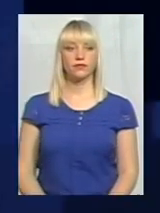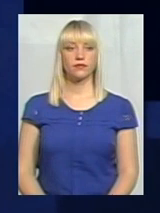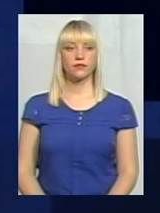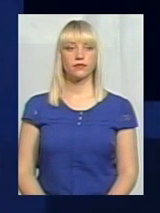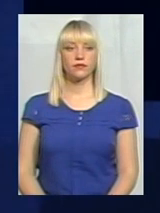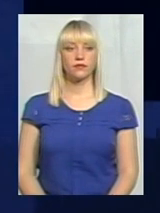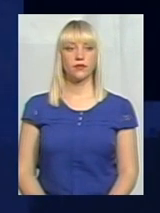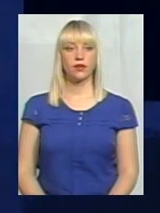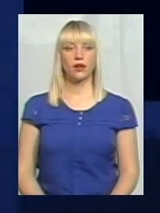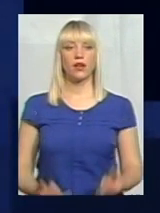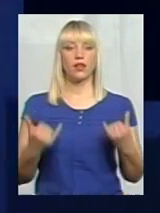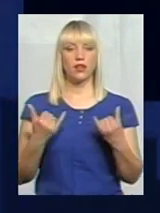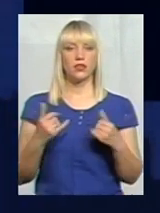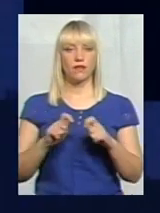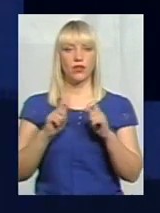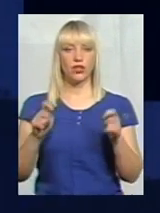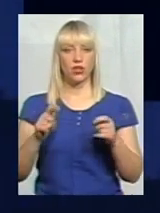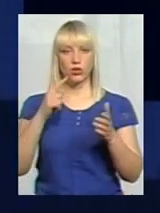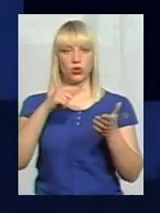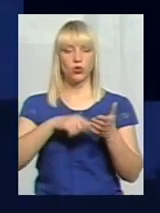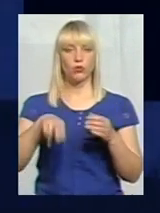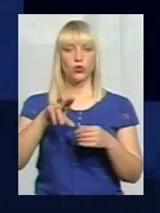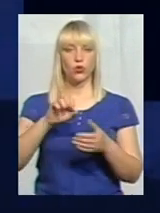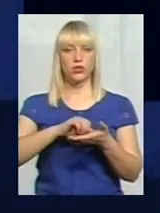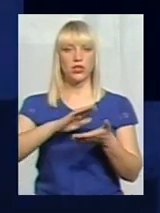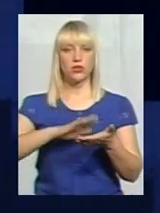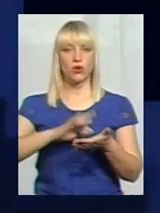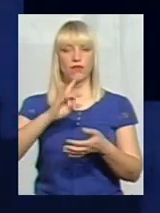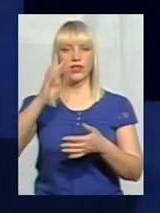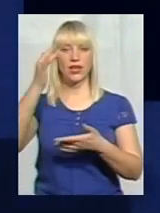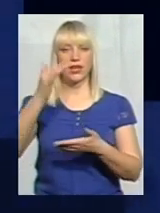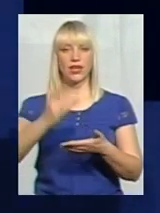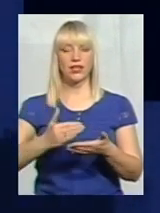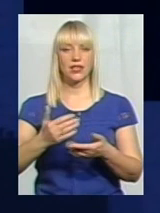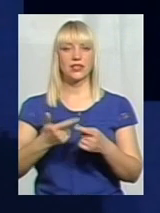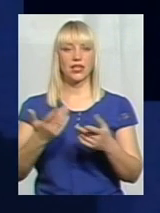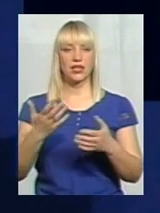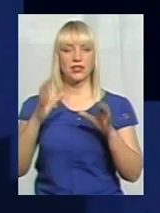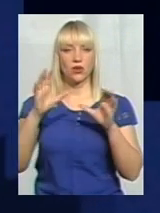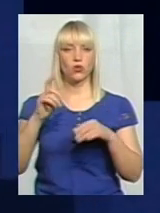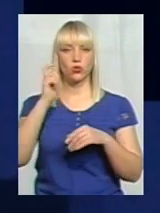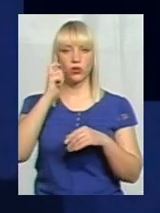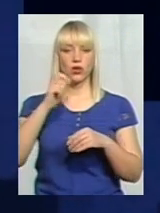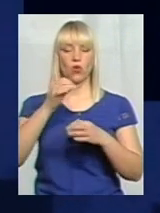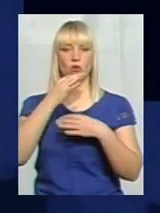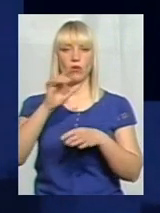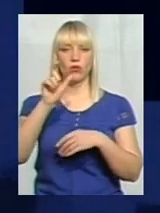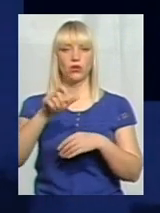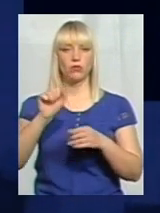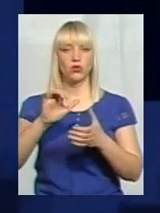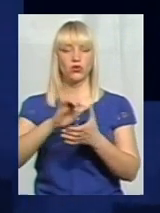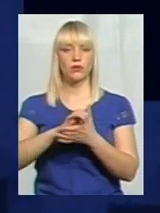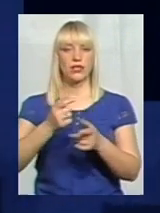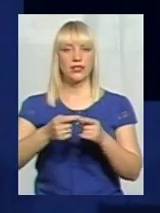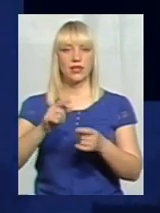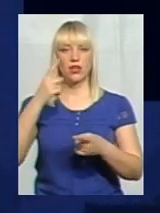На сьогодні відкритий доступ до всіх електронних реєктів, і кожен громадянин України при бажанні може ознайомитися з цією